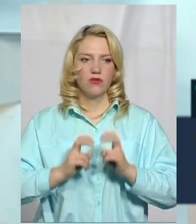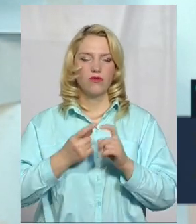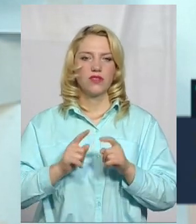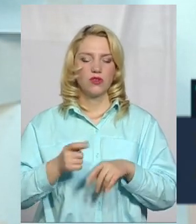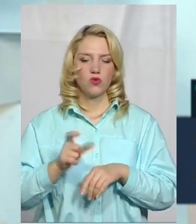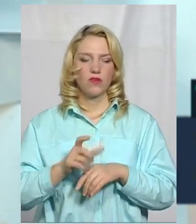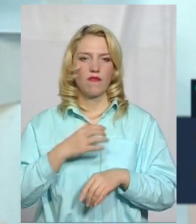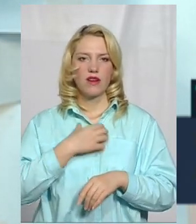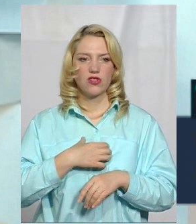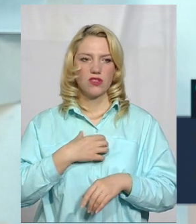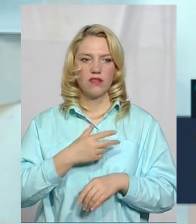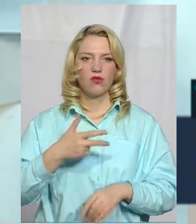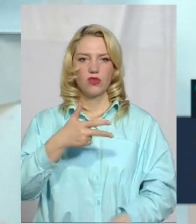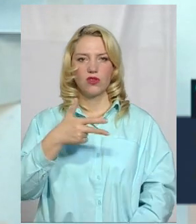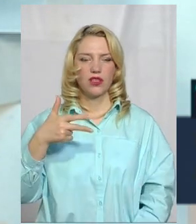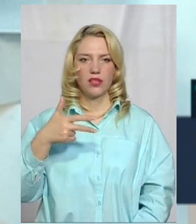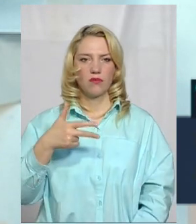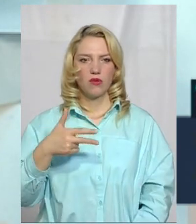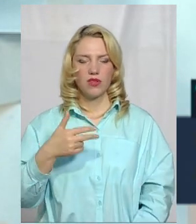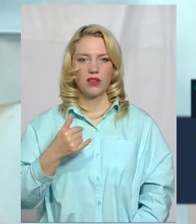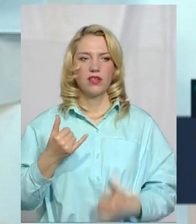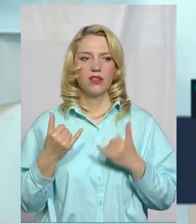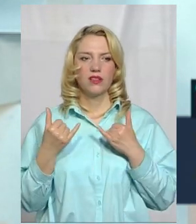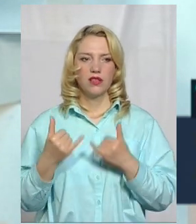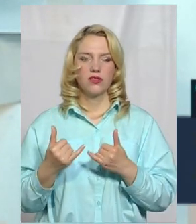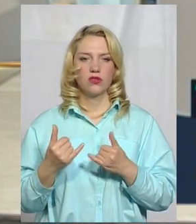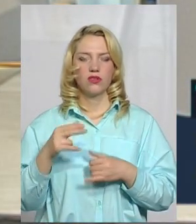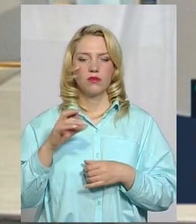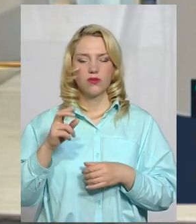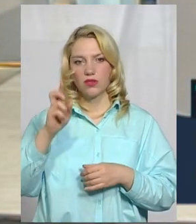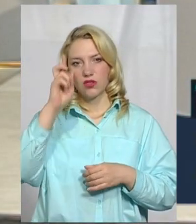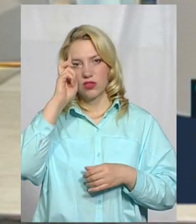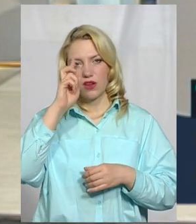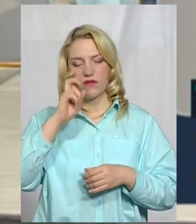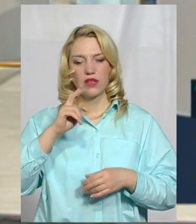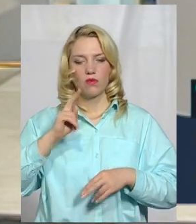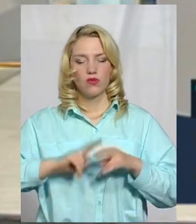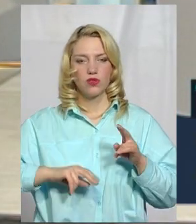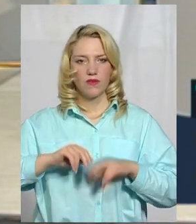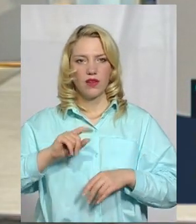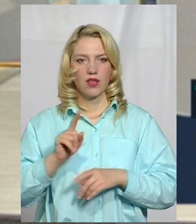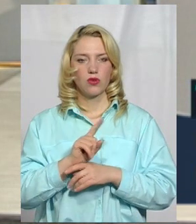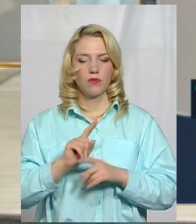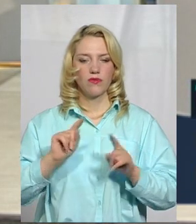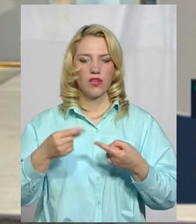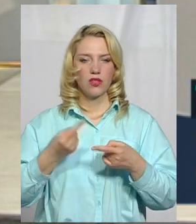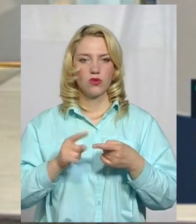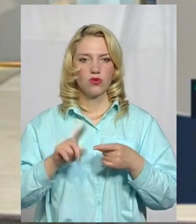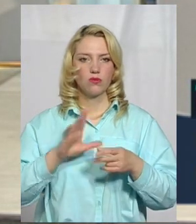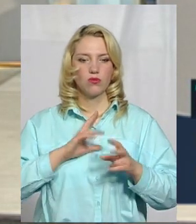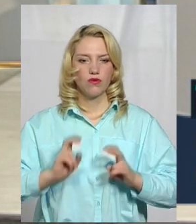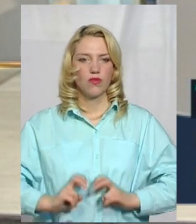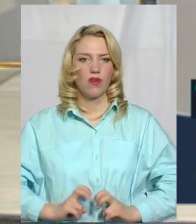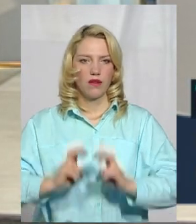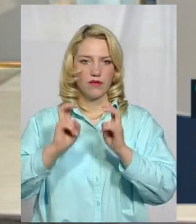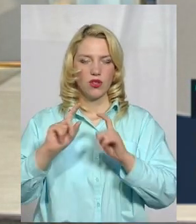важливо. Трехповерхова споруда на сьогодні по державних будівельних нормах вимагає того, щоб був ліфт,